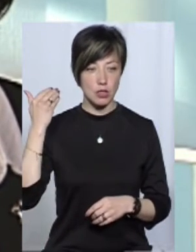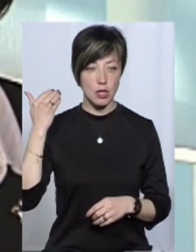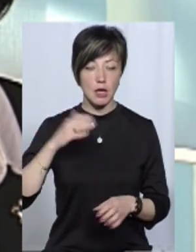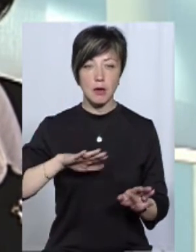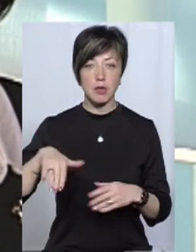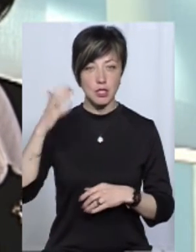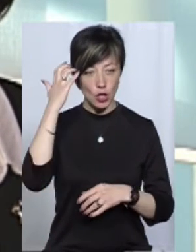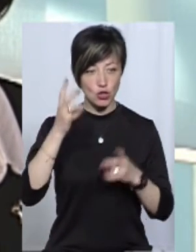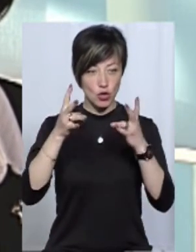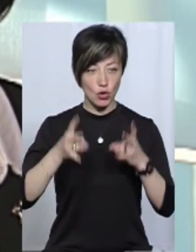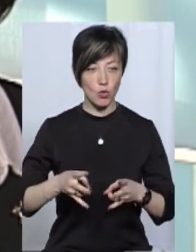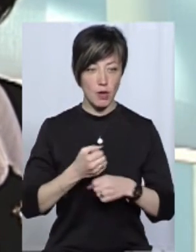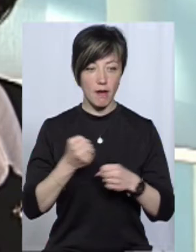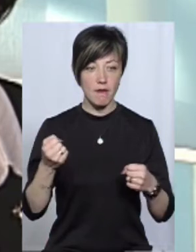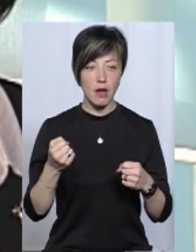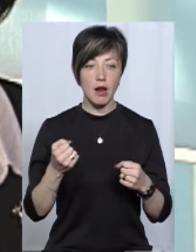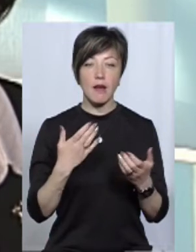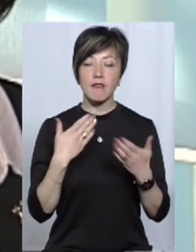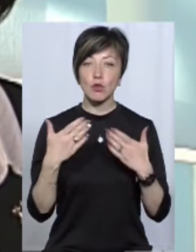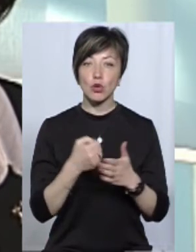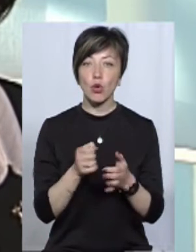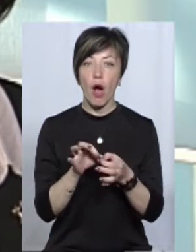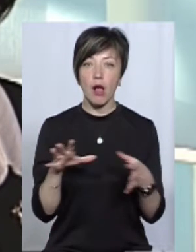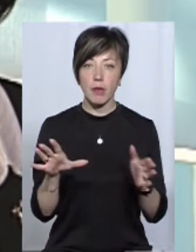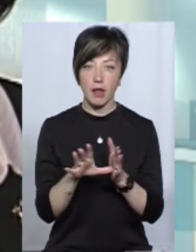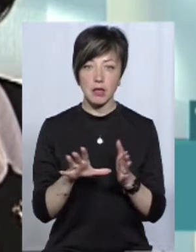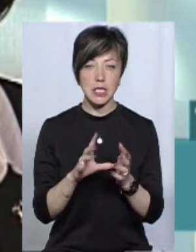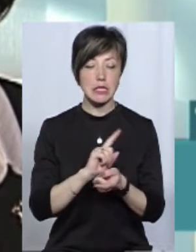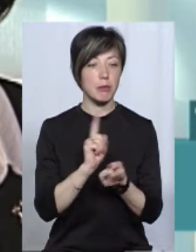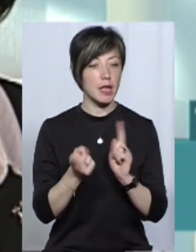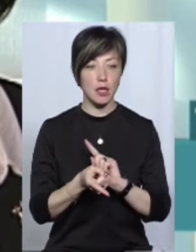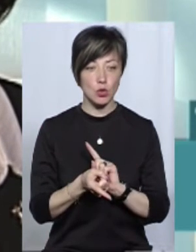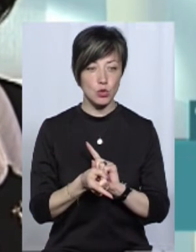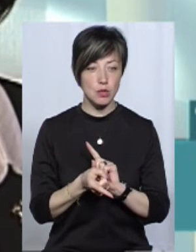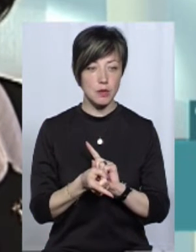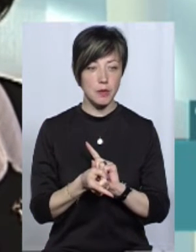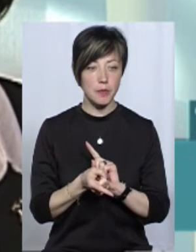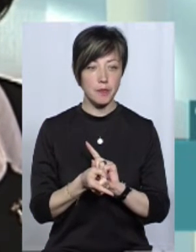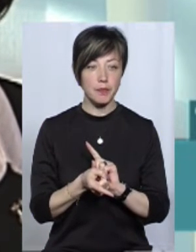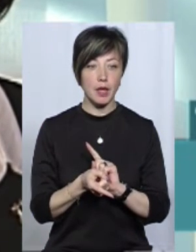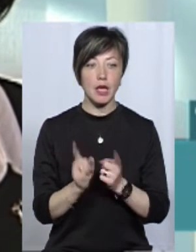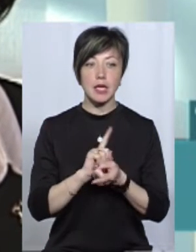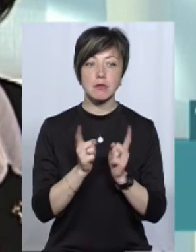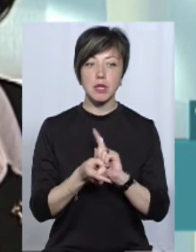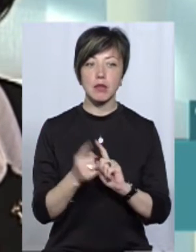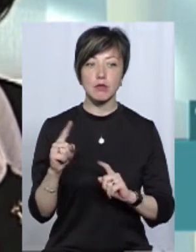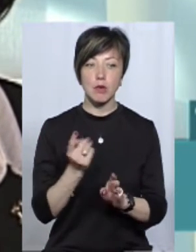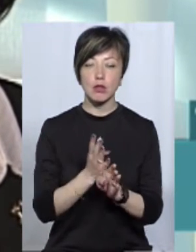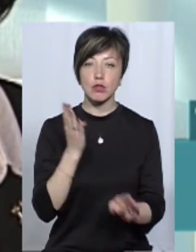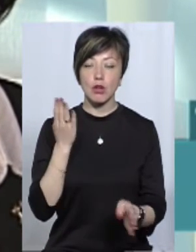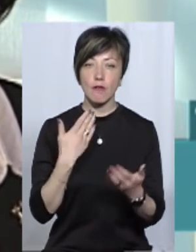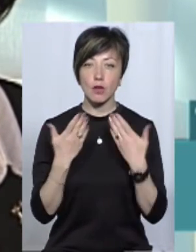Після Чорнобильської аварії відношення до атомної енергетики дуже суттєво змінилося. Змінилося, в першу чергу,